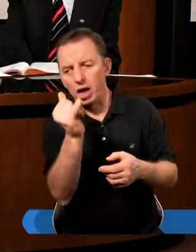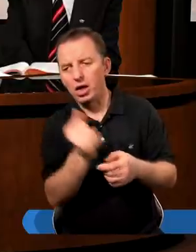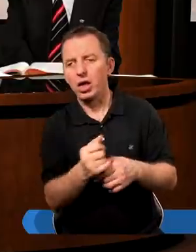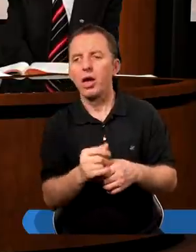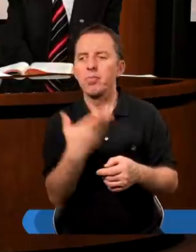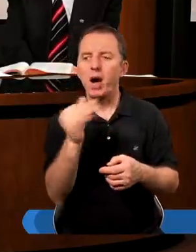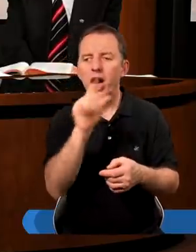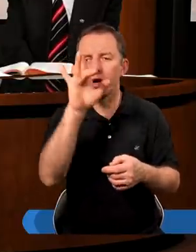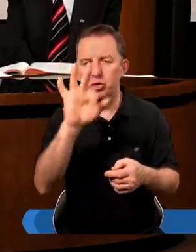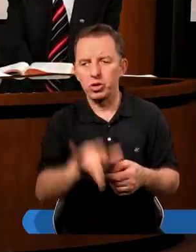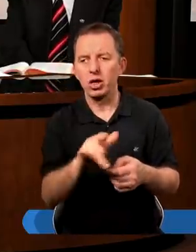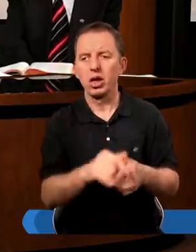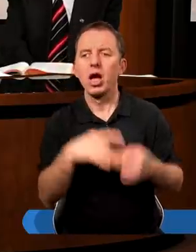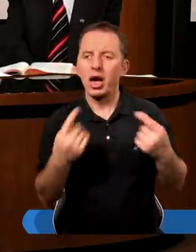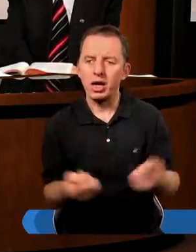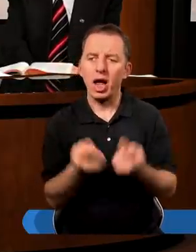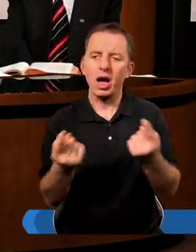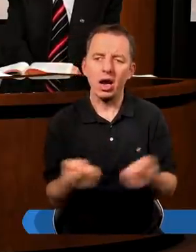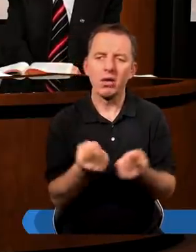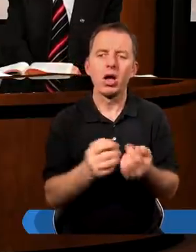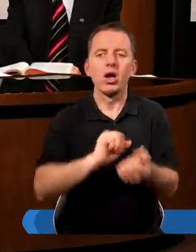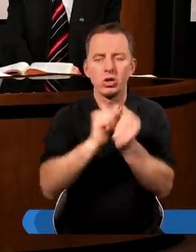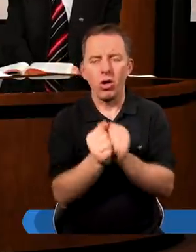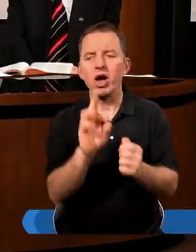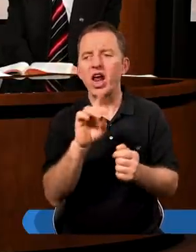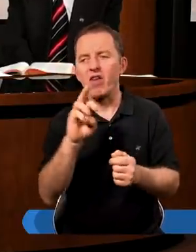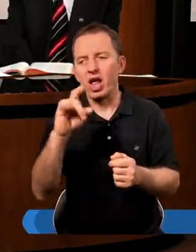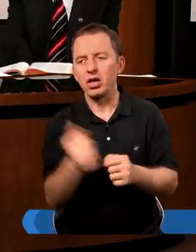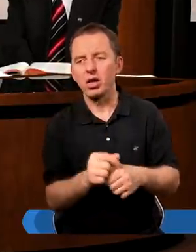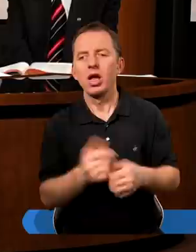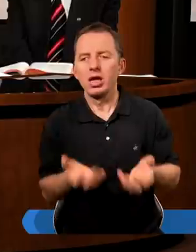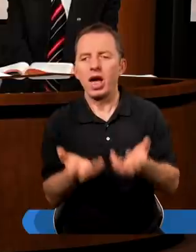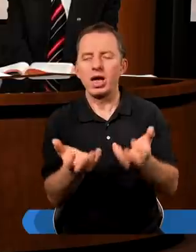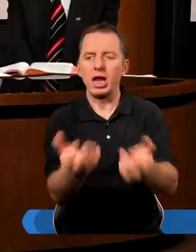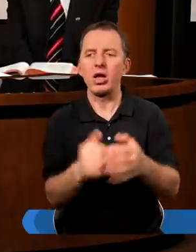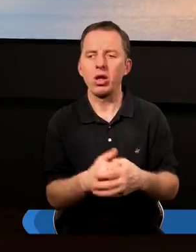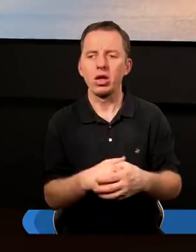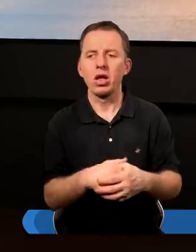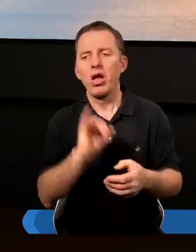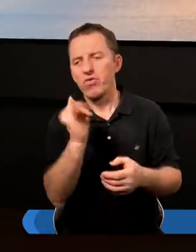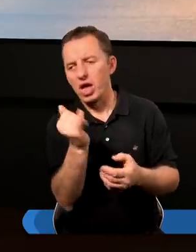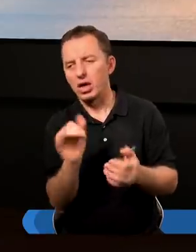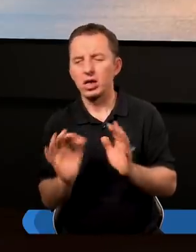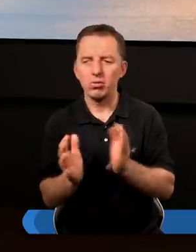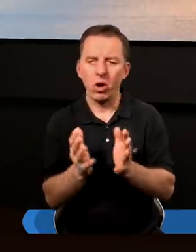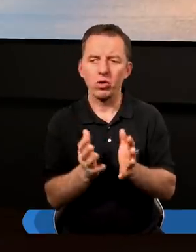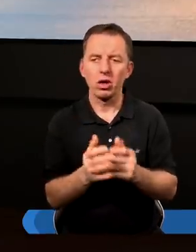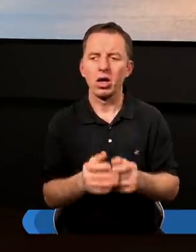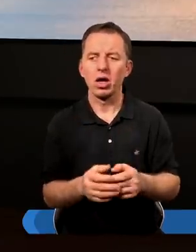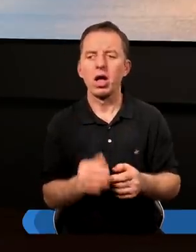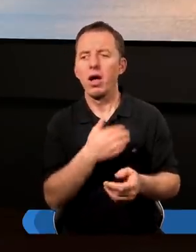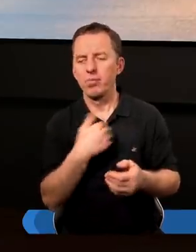jakiejś marży i tak dalej. Reklamy są rewelacyjne i zachęcające. W jaki sposób